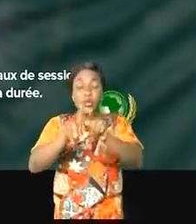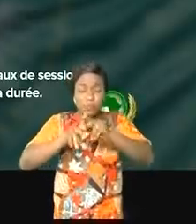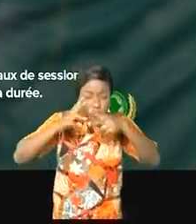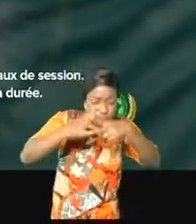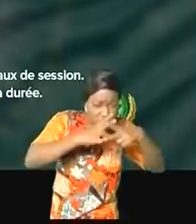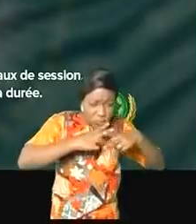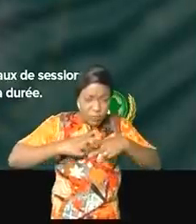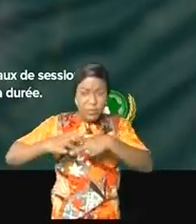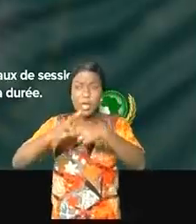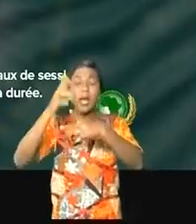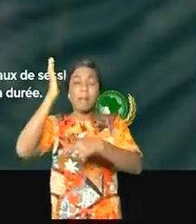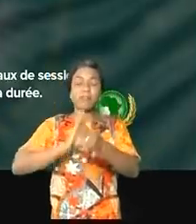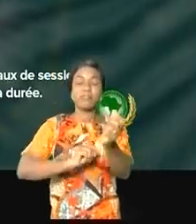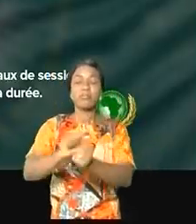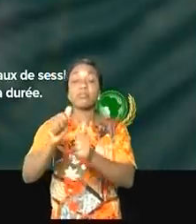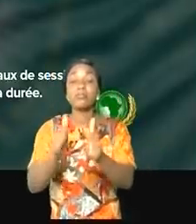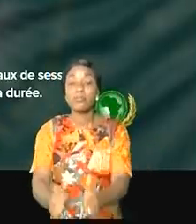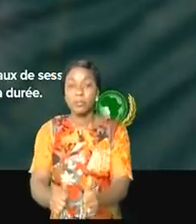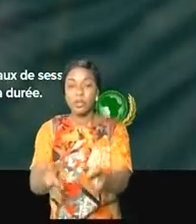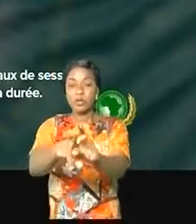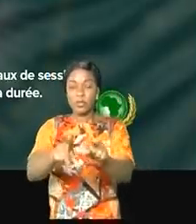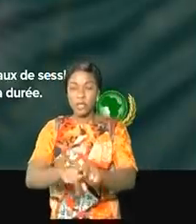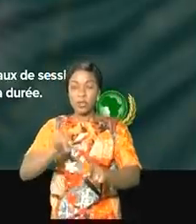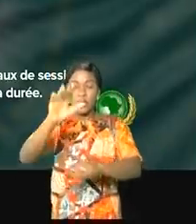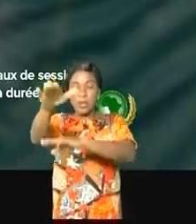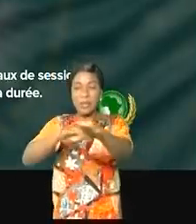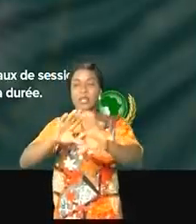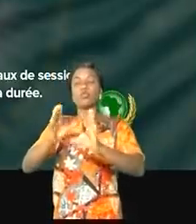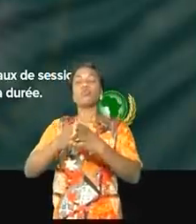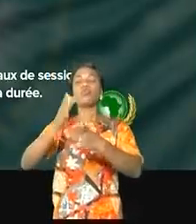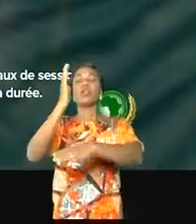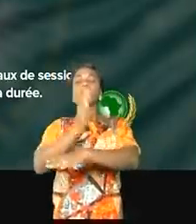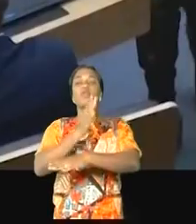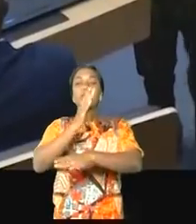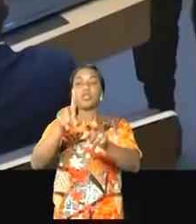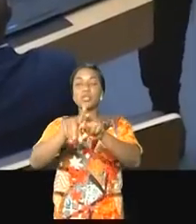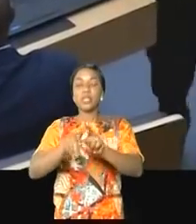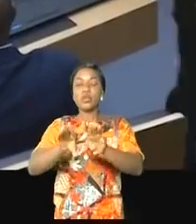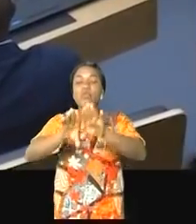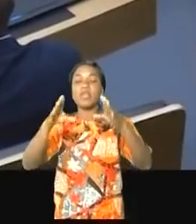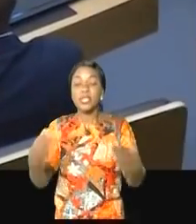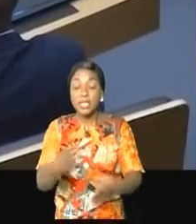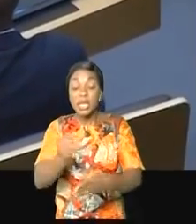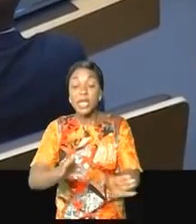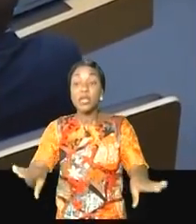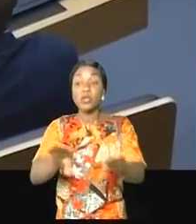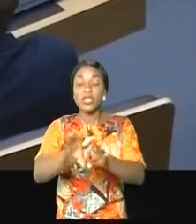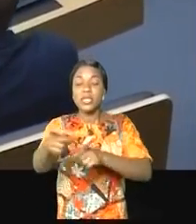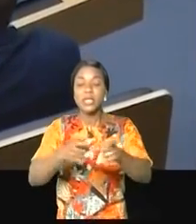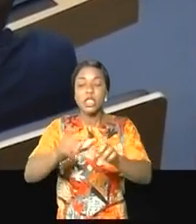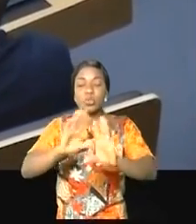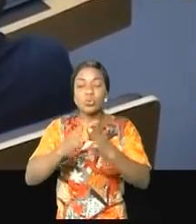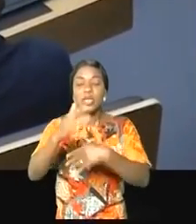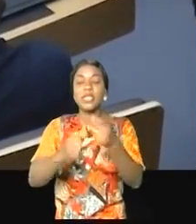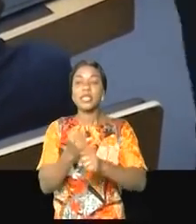à leur bon déroulement. C'est également lui qui convoque les sessions de la conférence en prononce l'ouverture et la clôture, dirige les travaux,